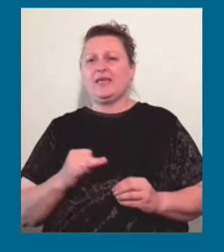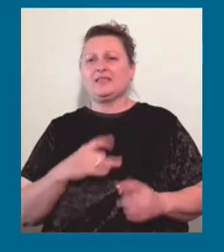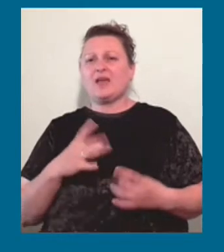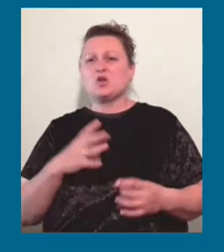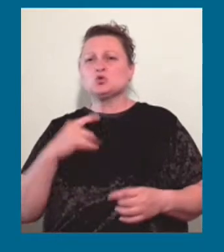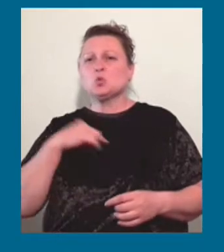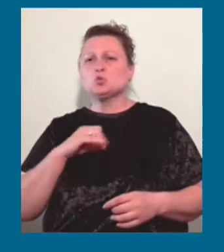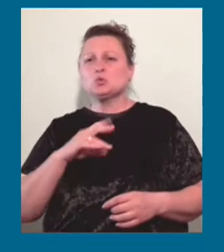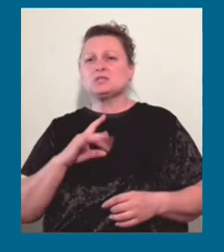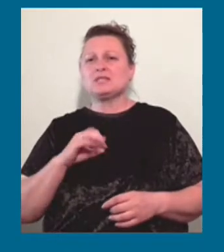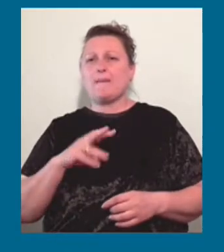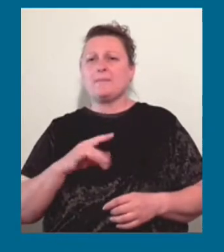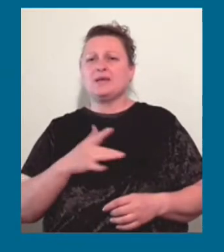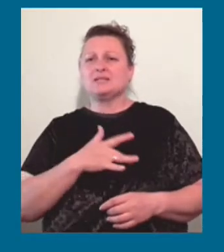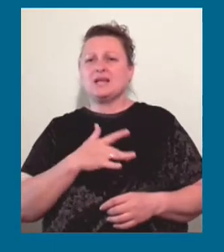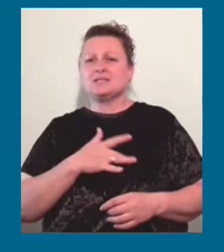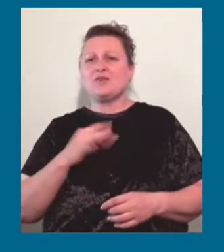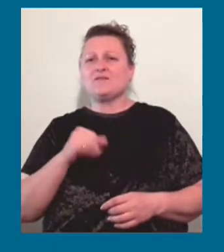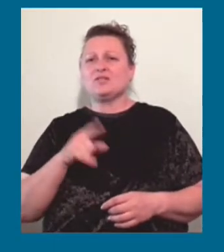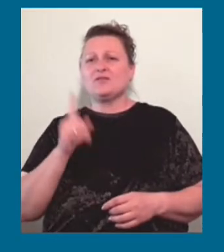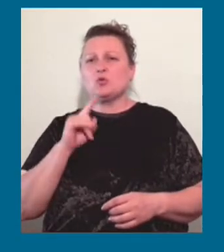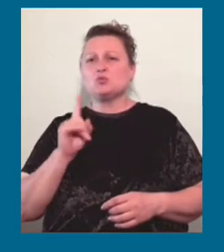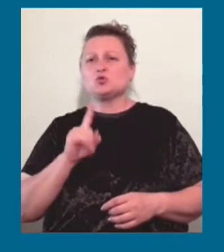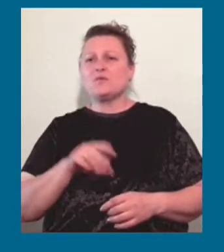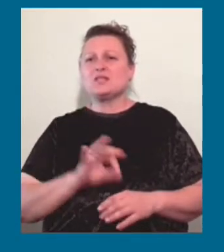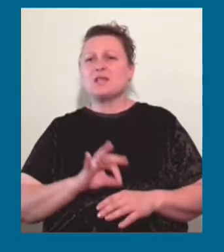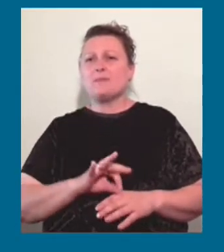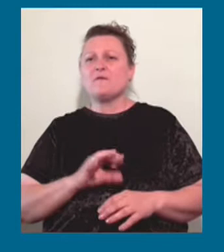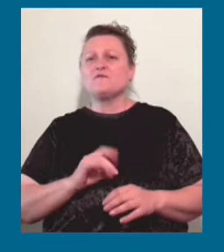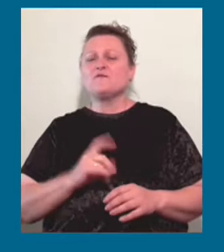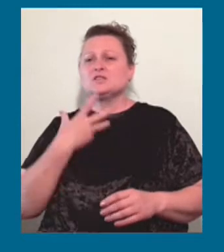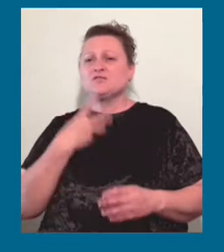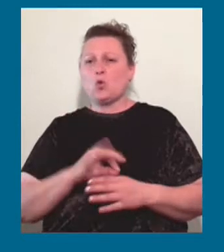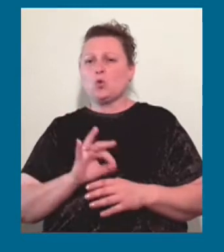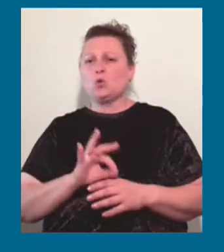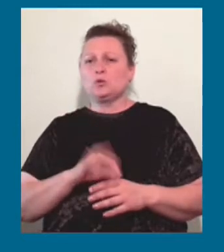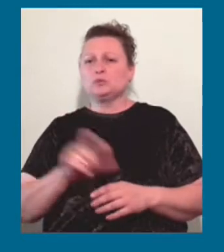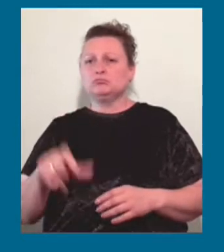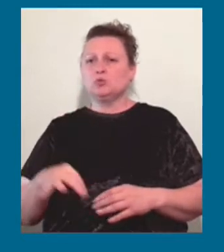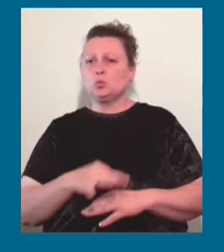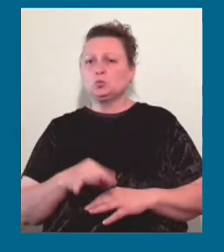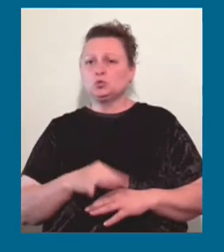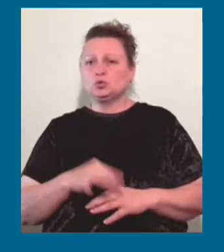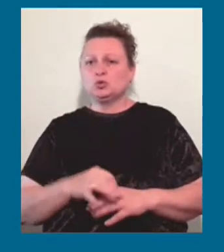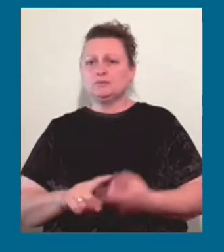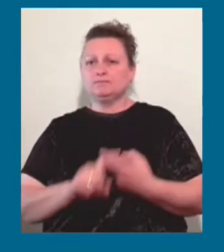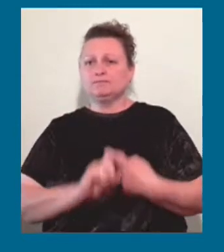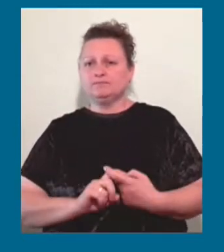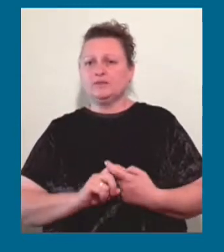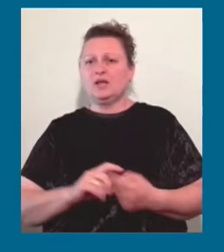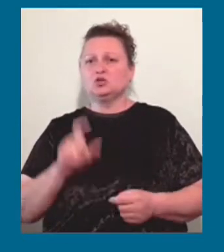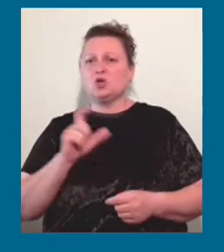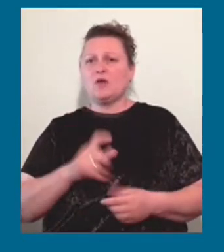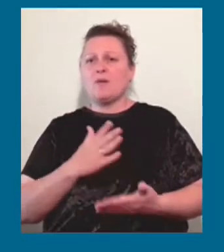системи. Також він відомий, що захворів від дружини, яка була госпіталізована. Сам чоловік мав